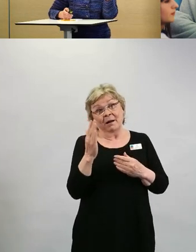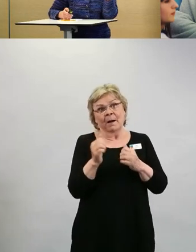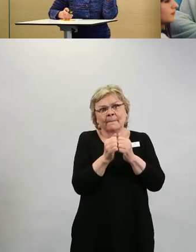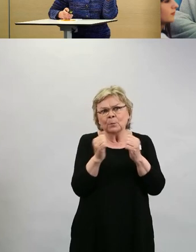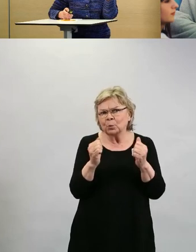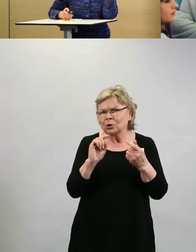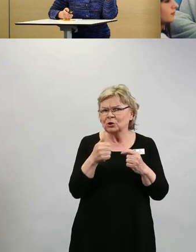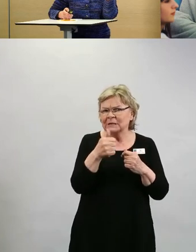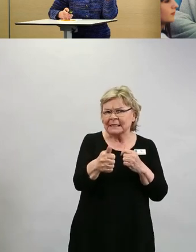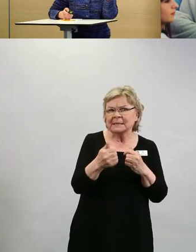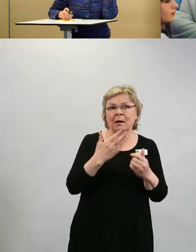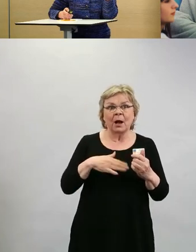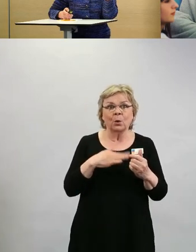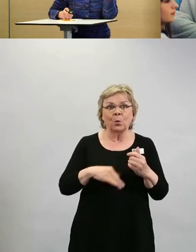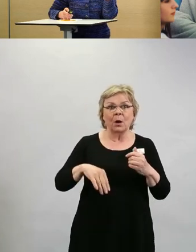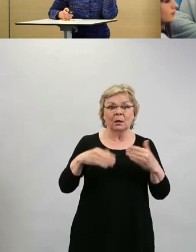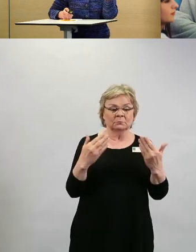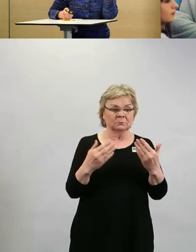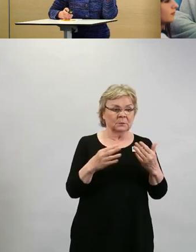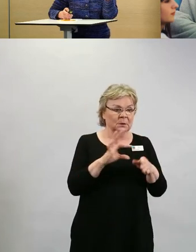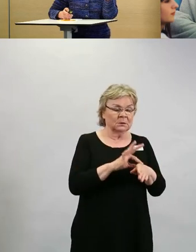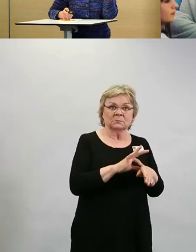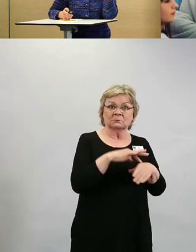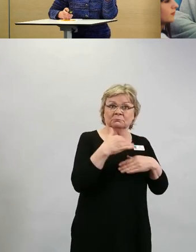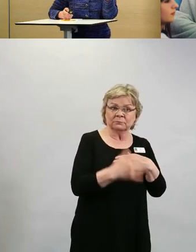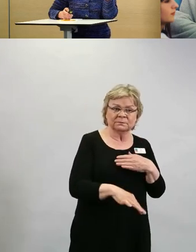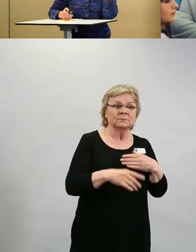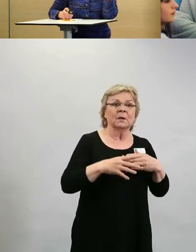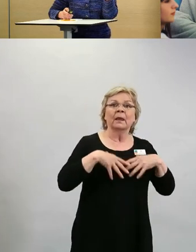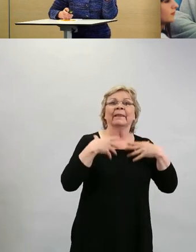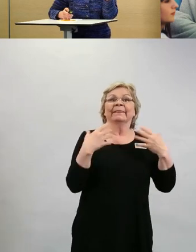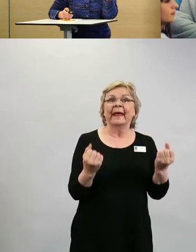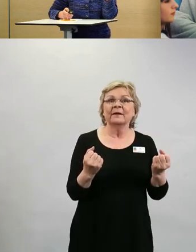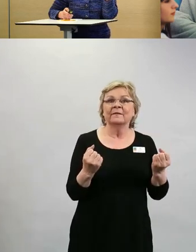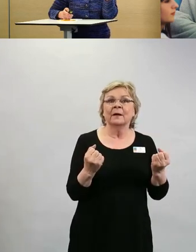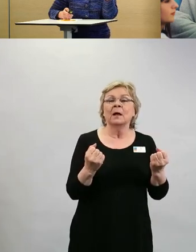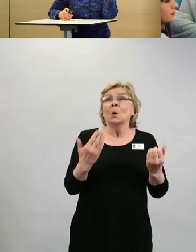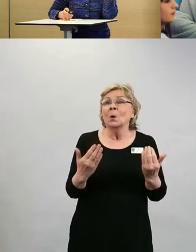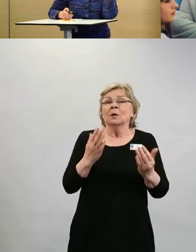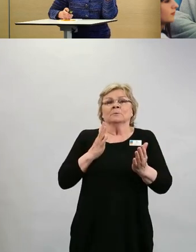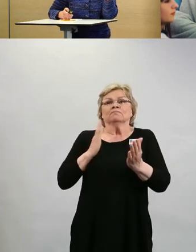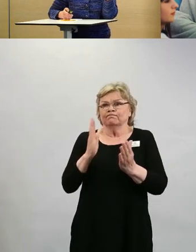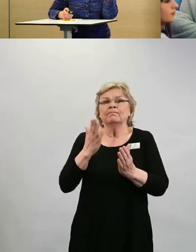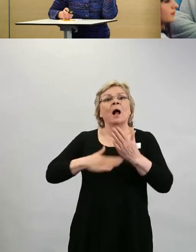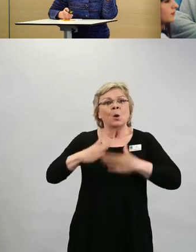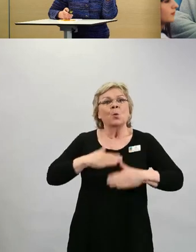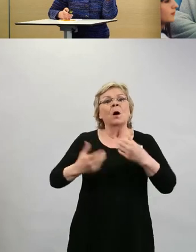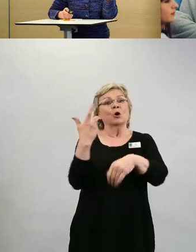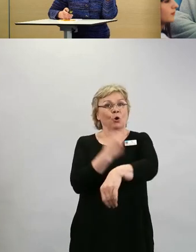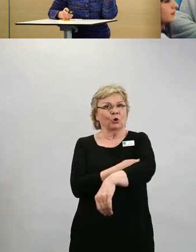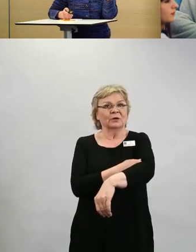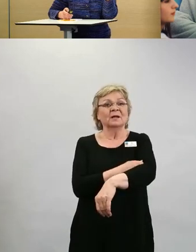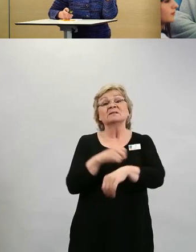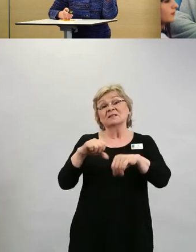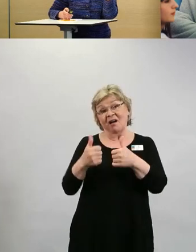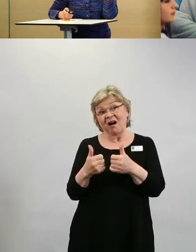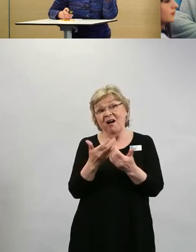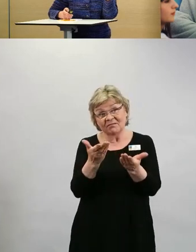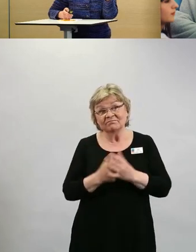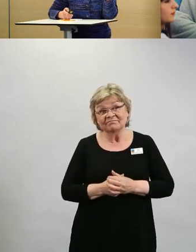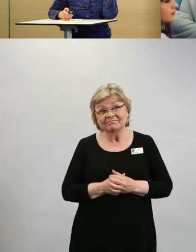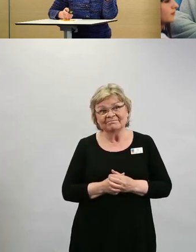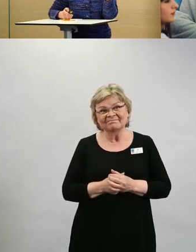sen rokotteen heti miten sairauden jälkeen toivottuaan, niin ei sille estettäkään ole. Se ei ole